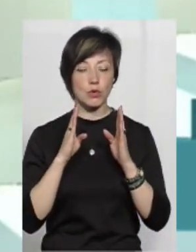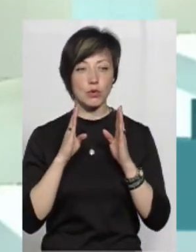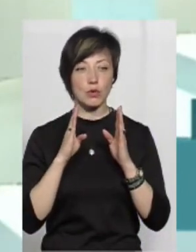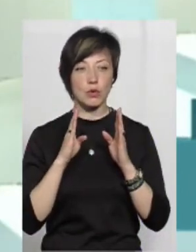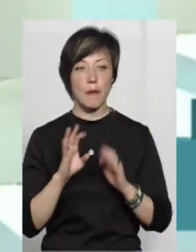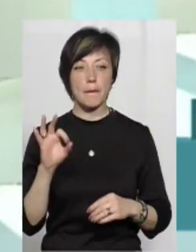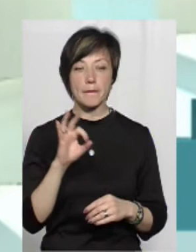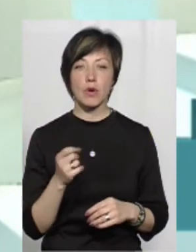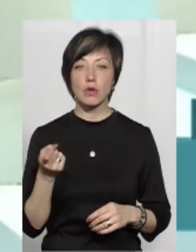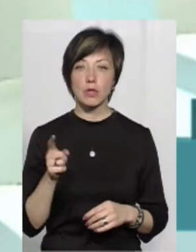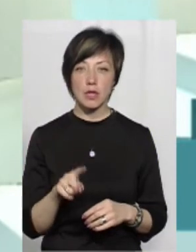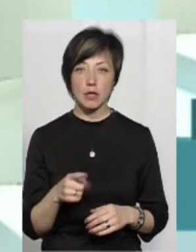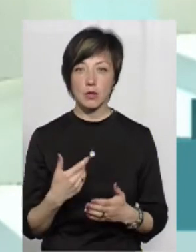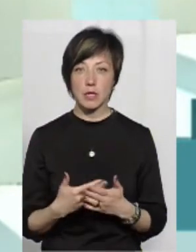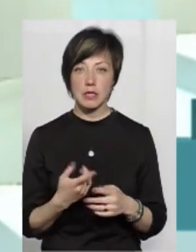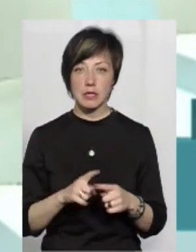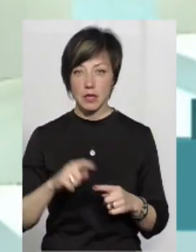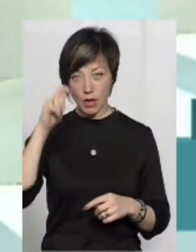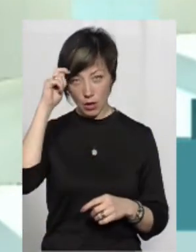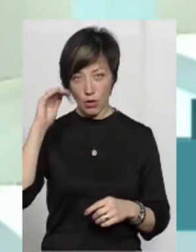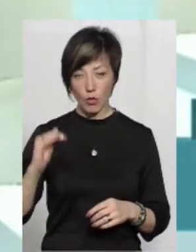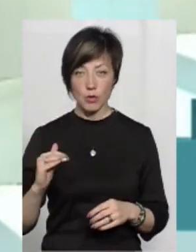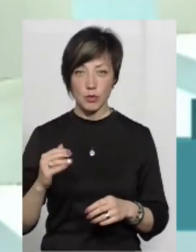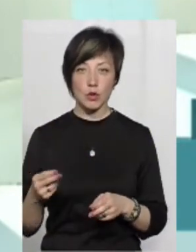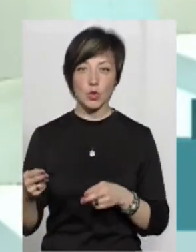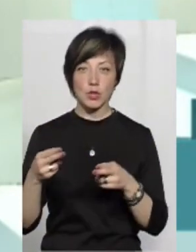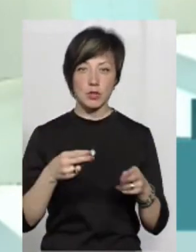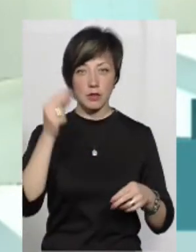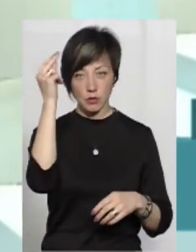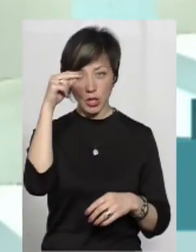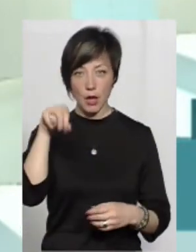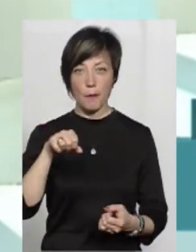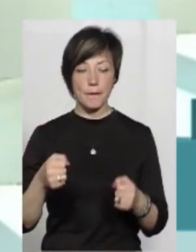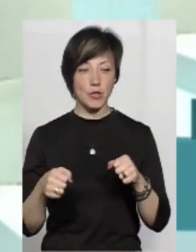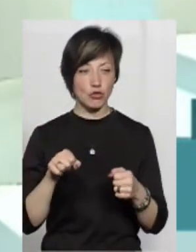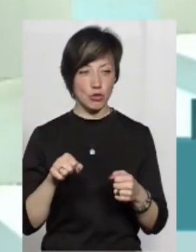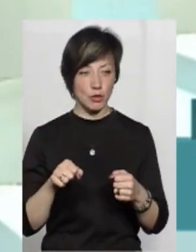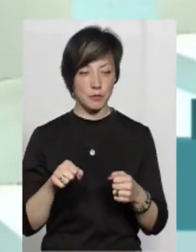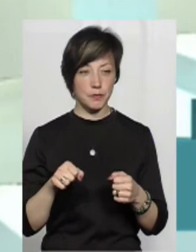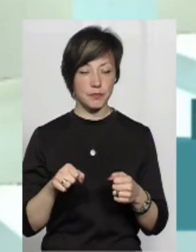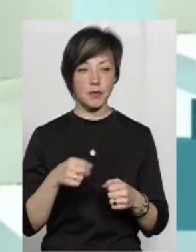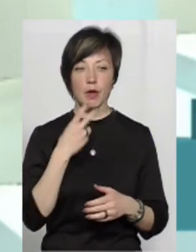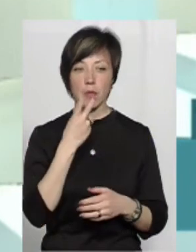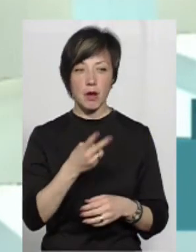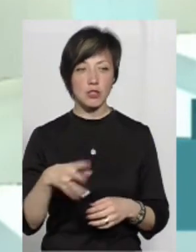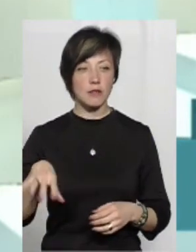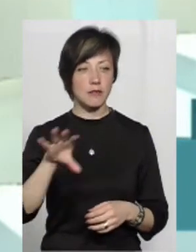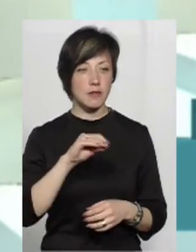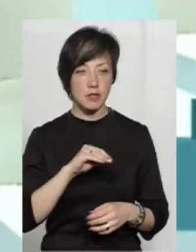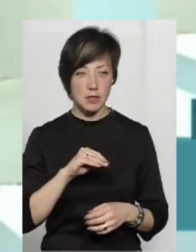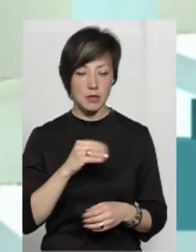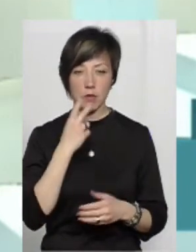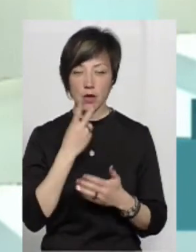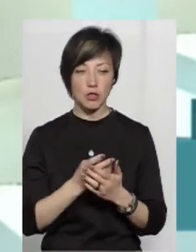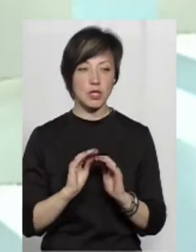інформацію про те, що, наприклад, цей хлопець доїздив до навчання на машині. Бачили всі. Бачили